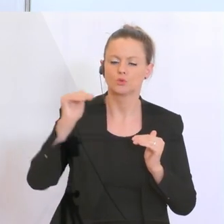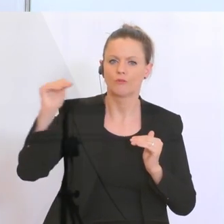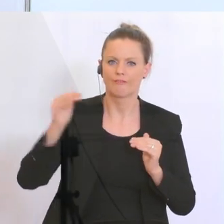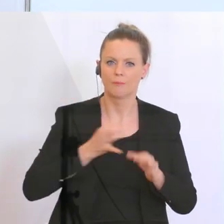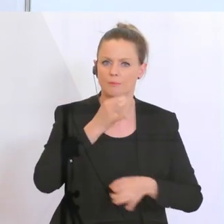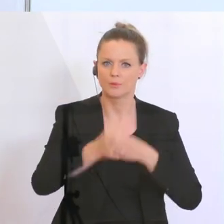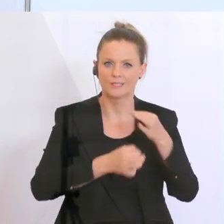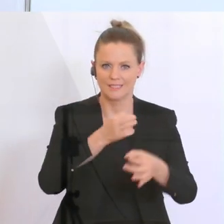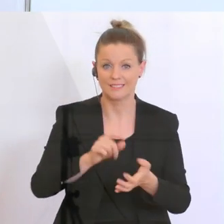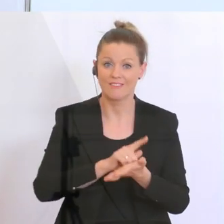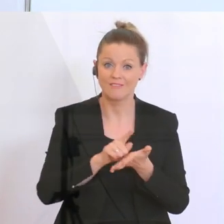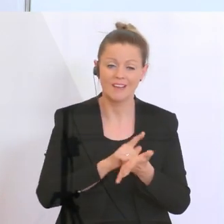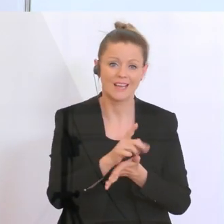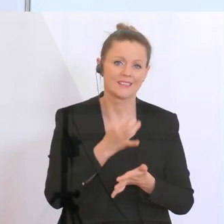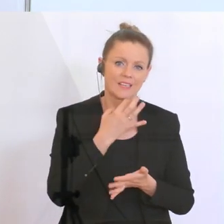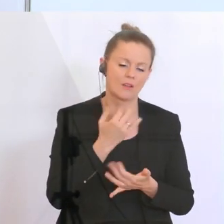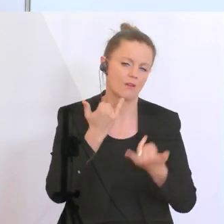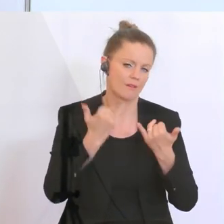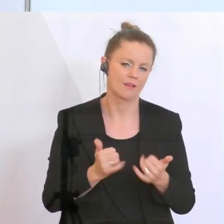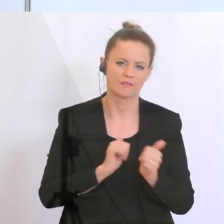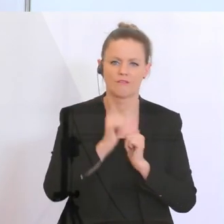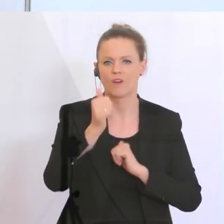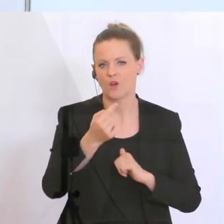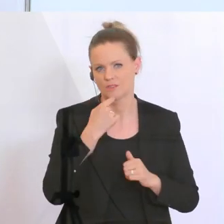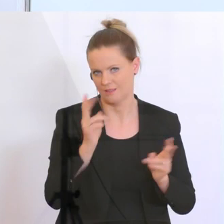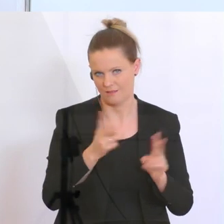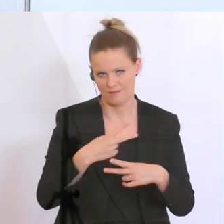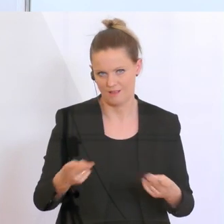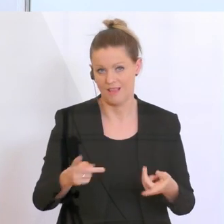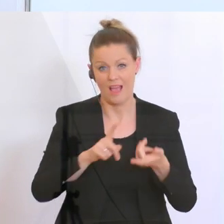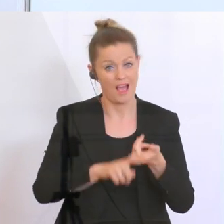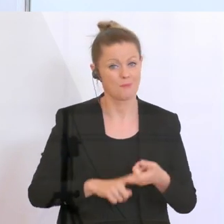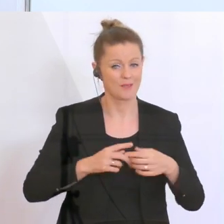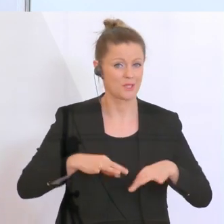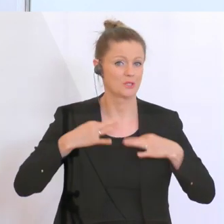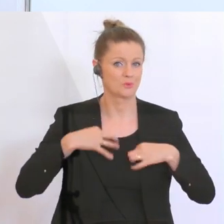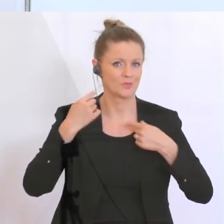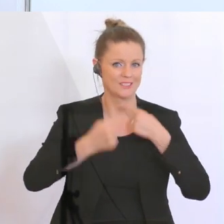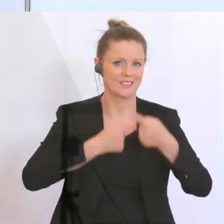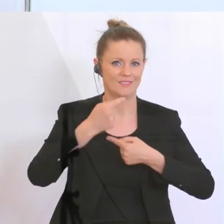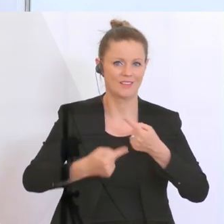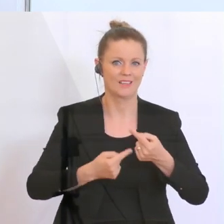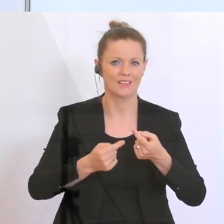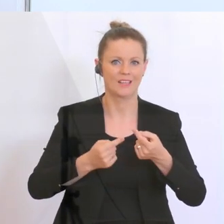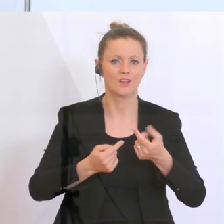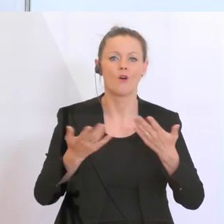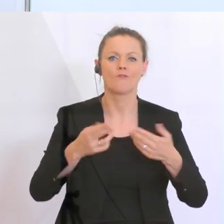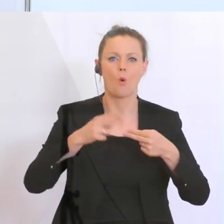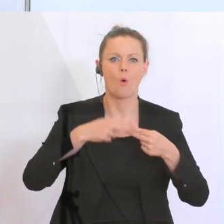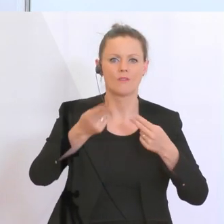und wann genau, das kann man jetzt noch nicht vorhersagen, hängt immer von der gesundheitlichen Entwicklung im jeweiligen Nachbarland